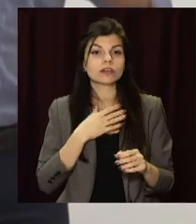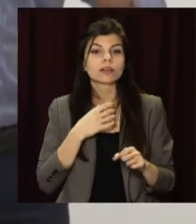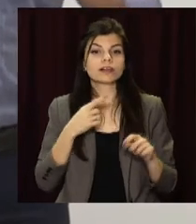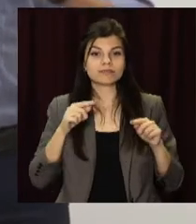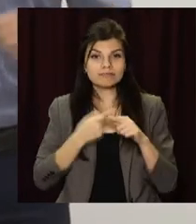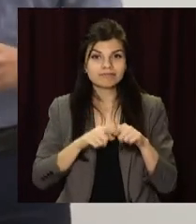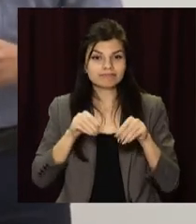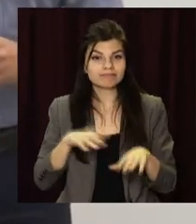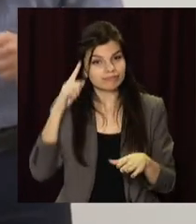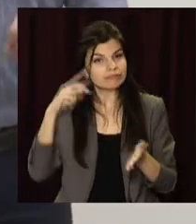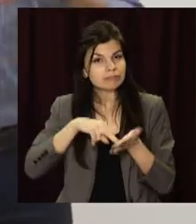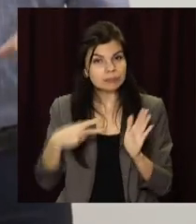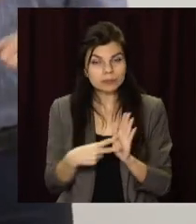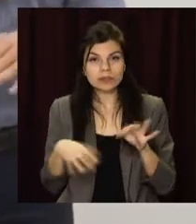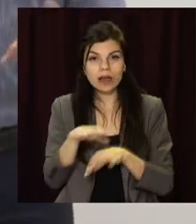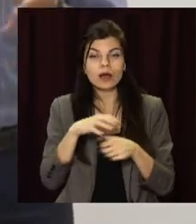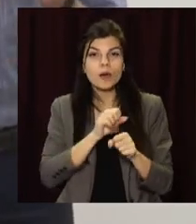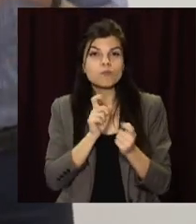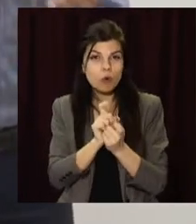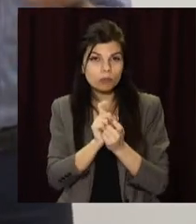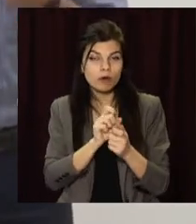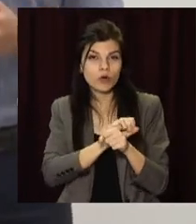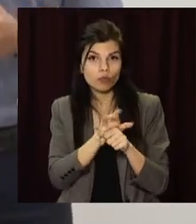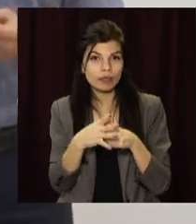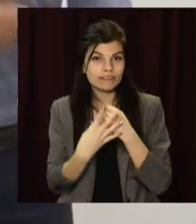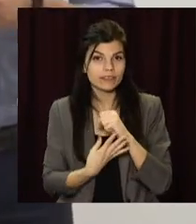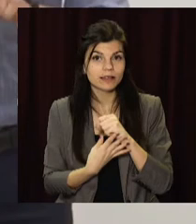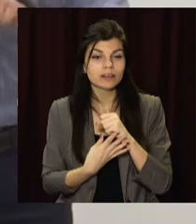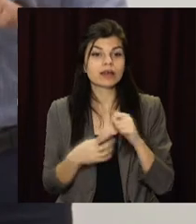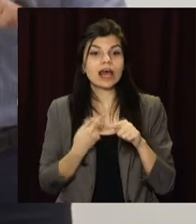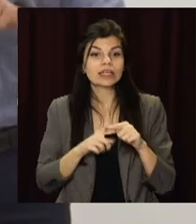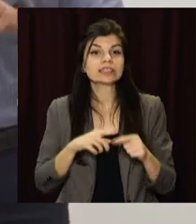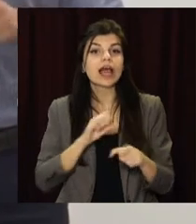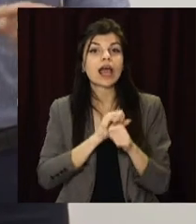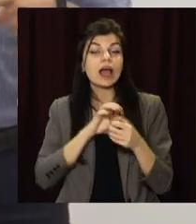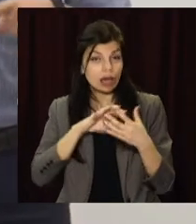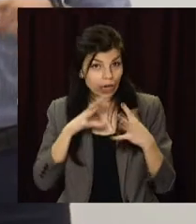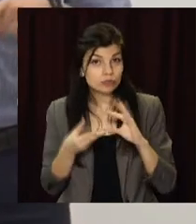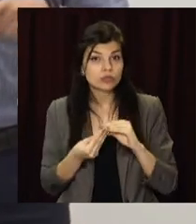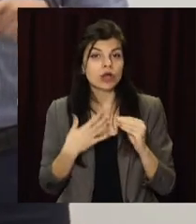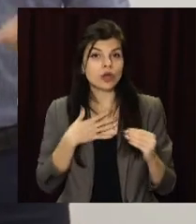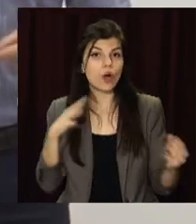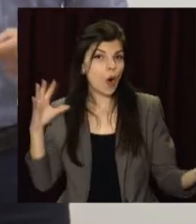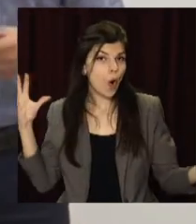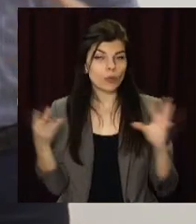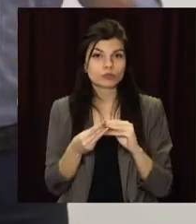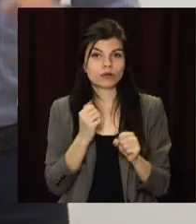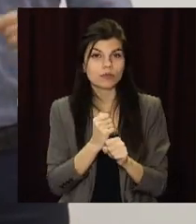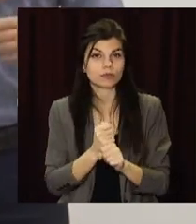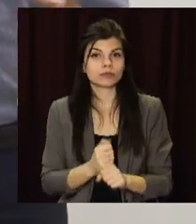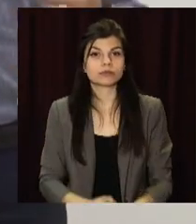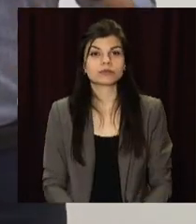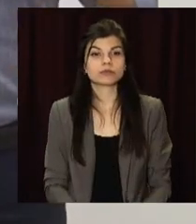реалізації нашої стратегії боротьби за ковід-19. Це все результати нашої